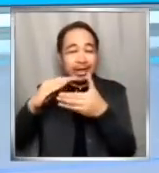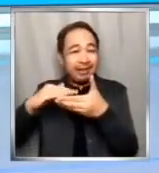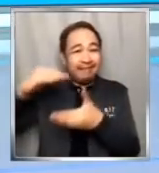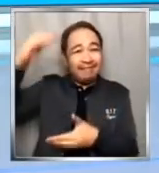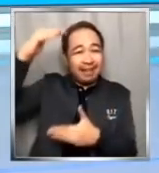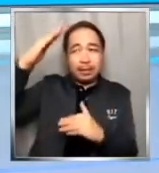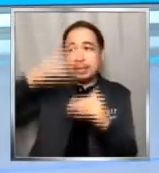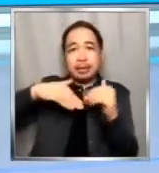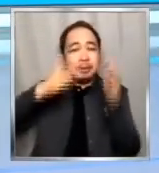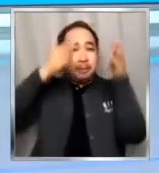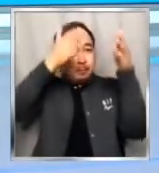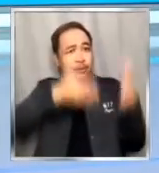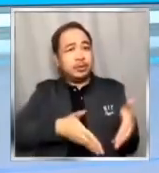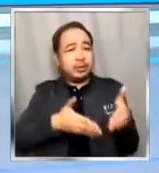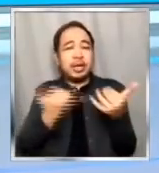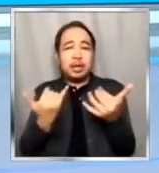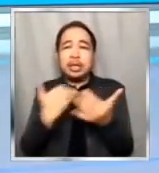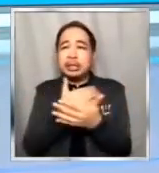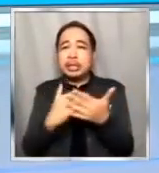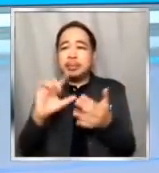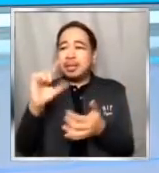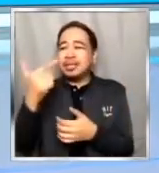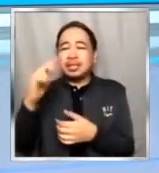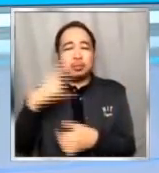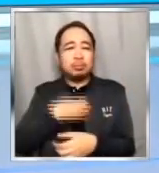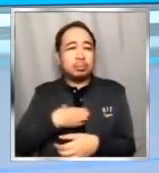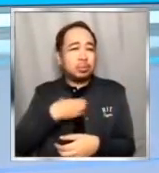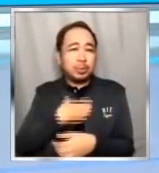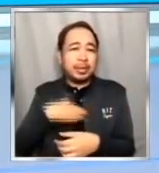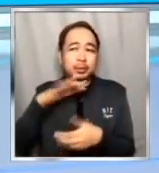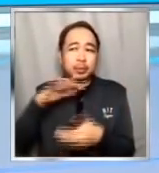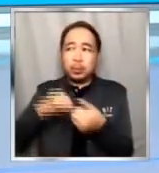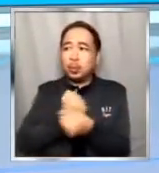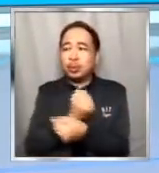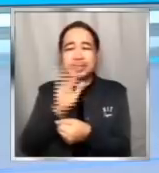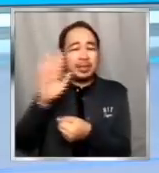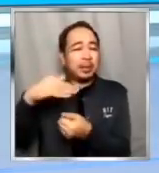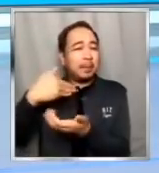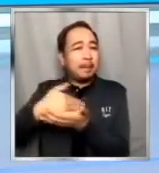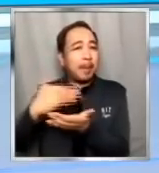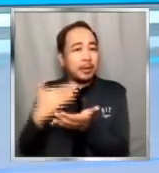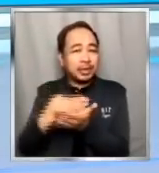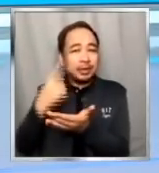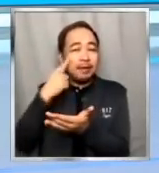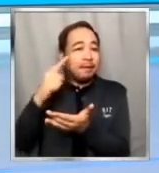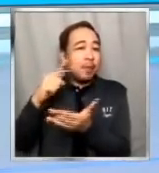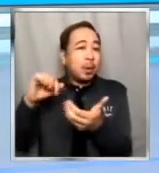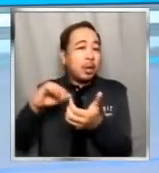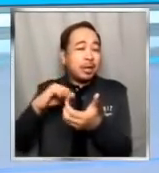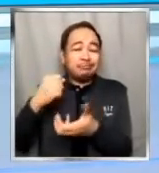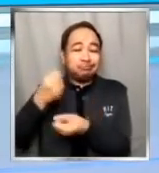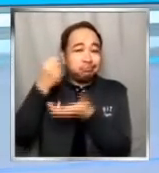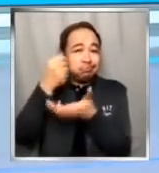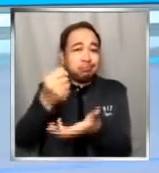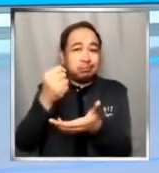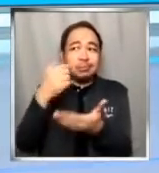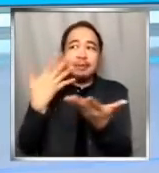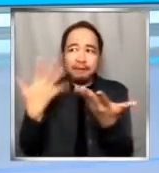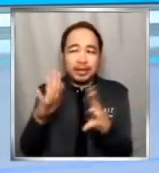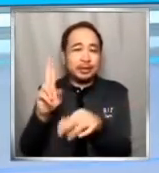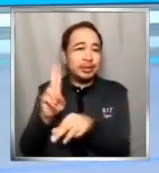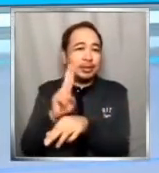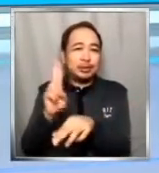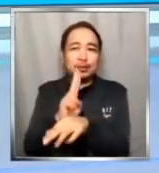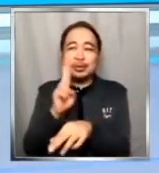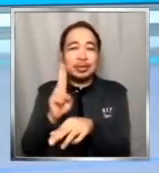Tumadaing na po ang ilang lokal na pamalaan. Ubus na raw ang kanilang calamity fund matapos nilang magamit sa mga nakalipas na kalamidad, pati na sa pag